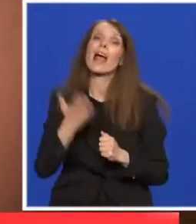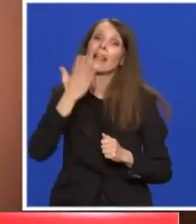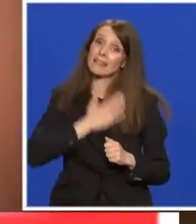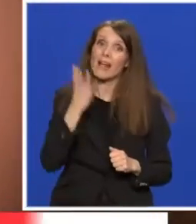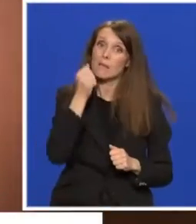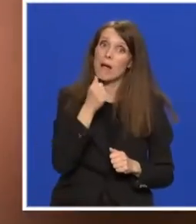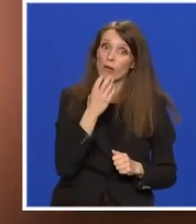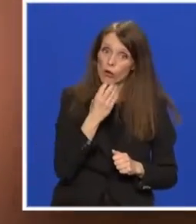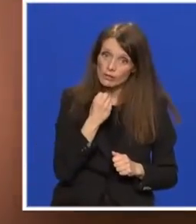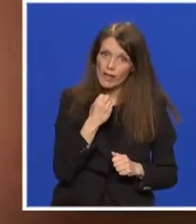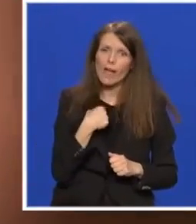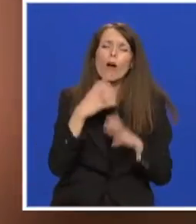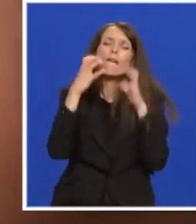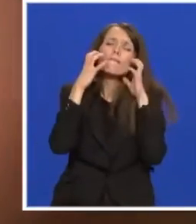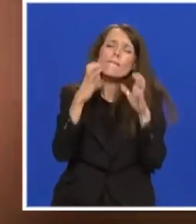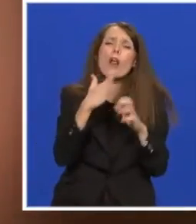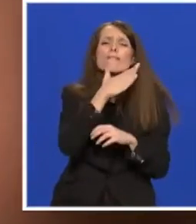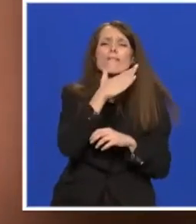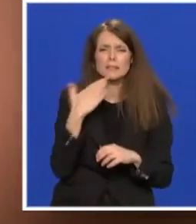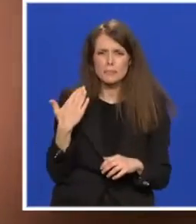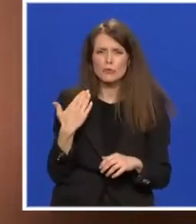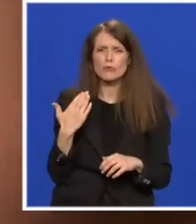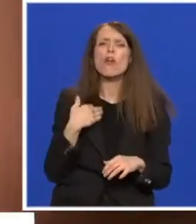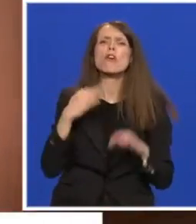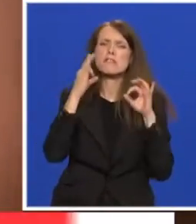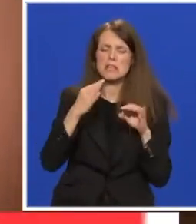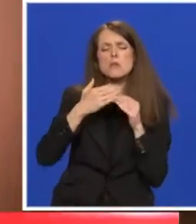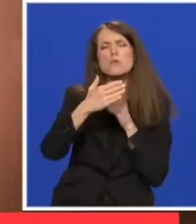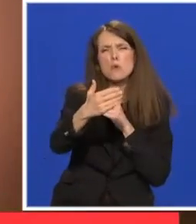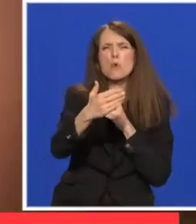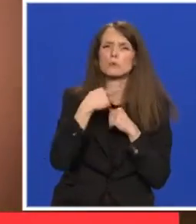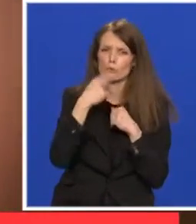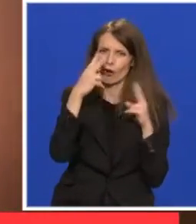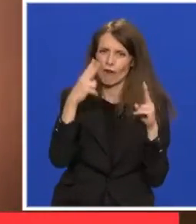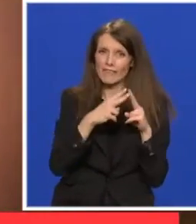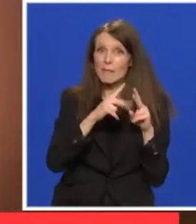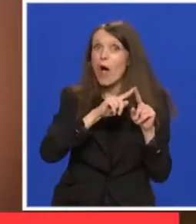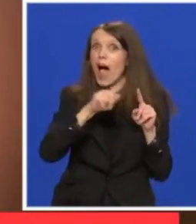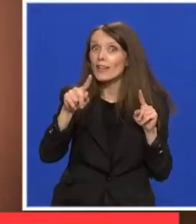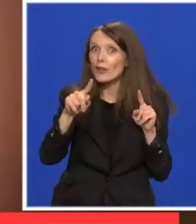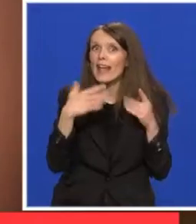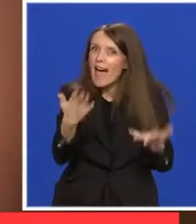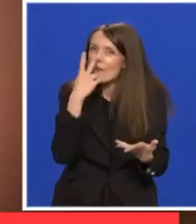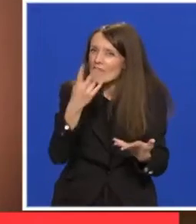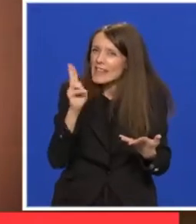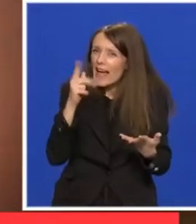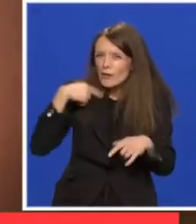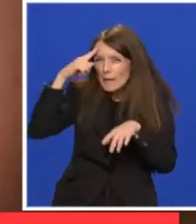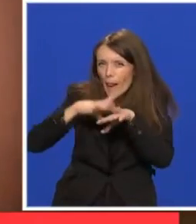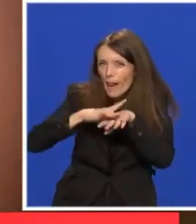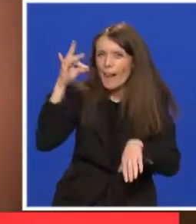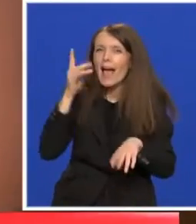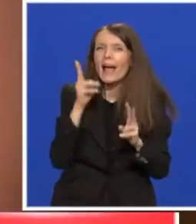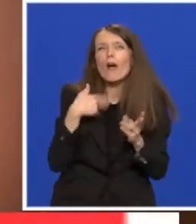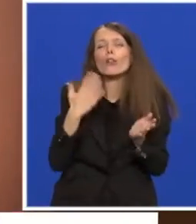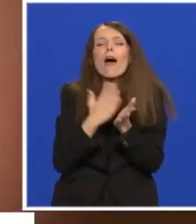bako i deko, volim vas puno. Sigurno ćemo se uskoro vidjeti, a do tada evo kako sam smisla da uvek